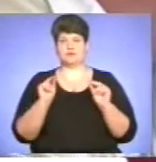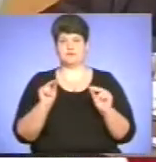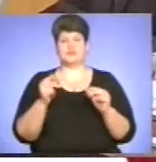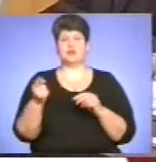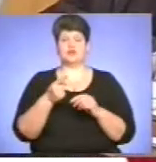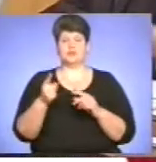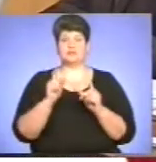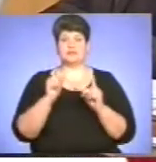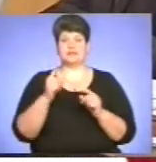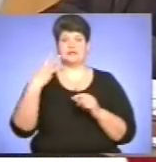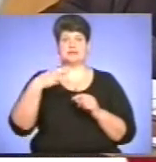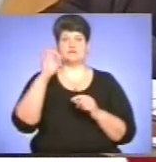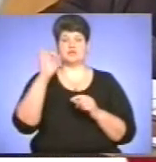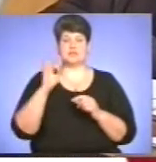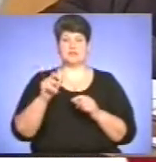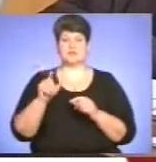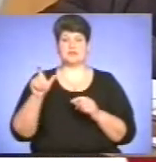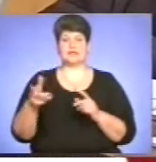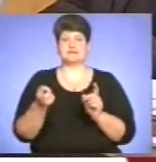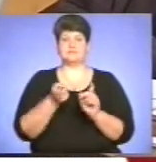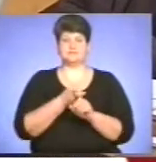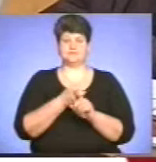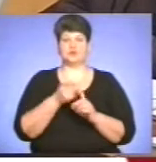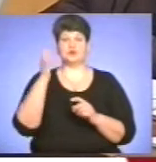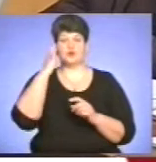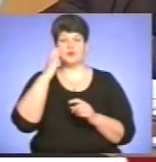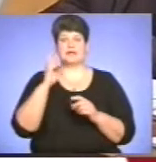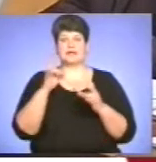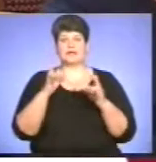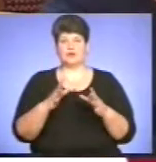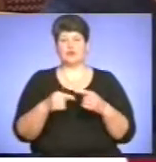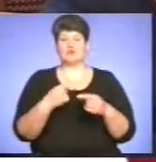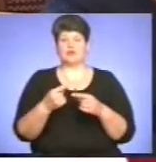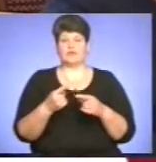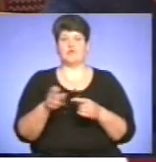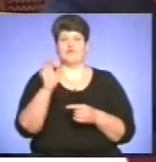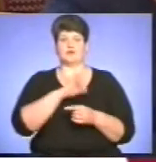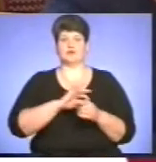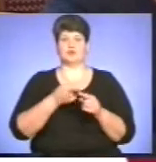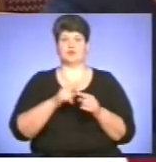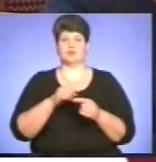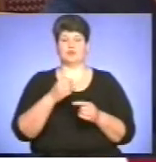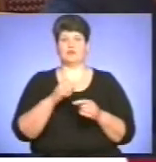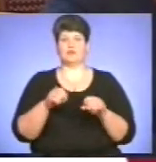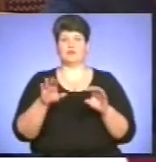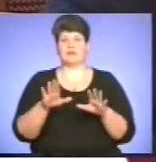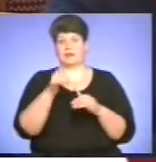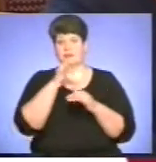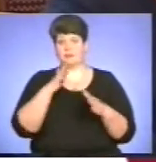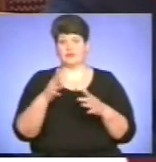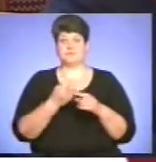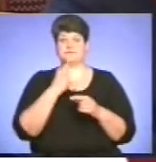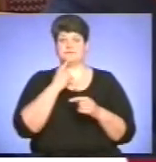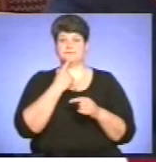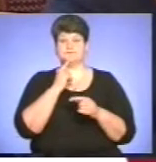Тернопільщині лише 30% громадян, які причетні до чорнобильської катастрофи, скористалися цією постановою. Решта не можуть через складний механізм